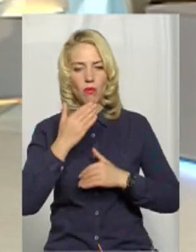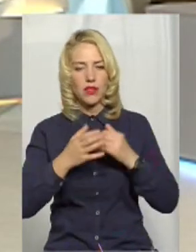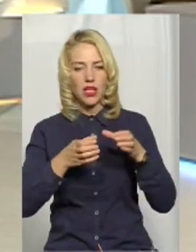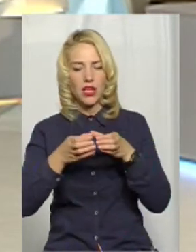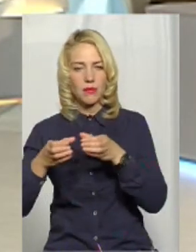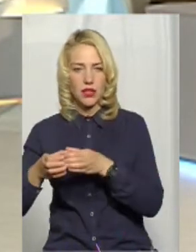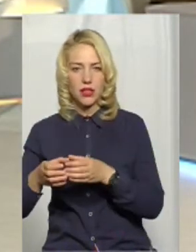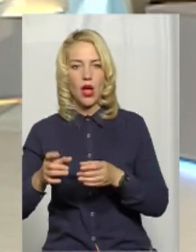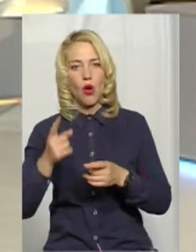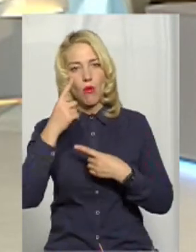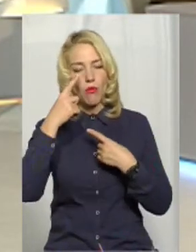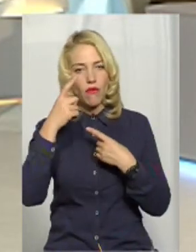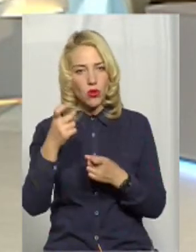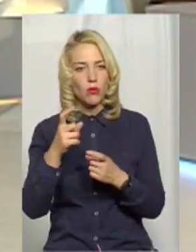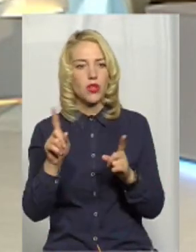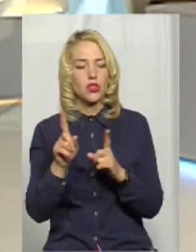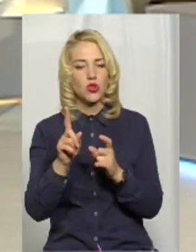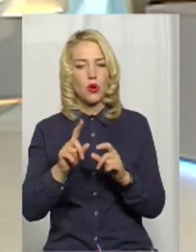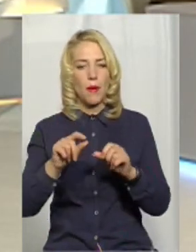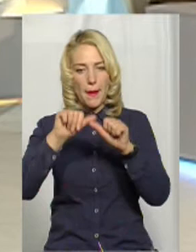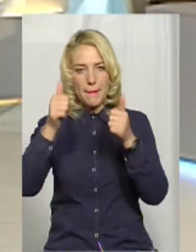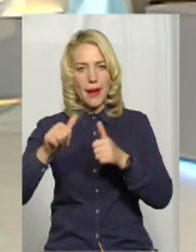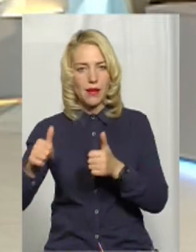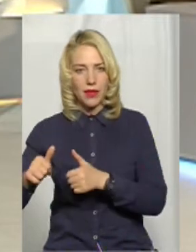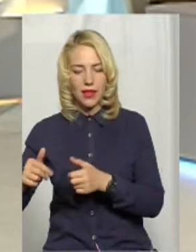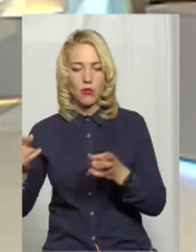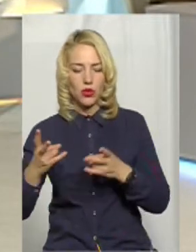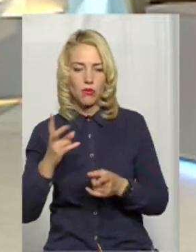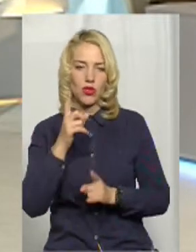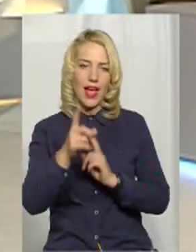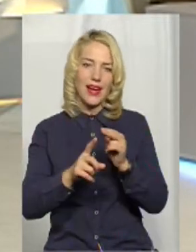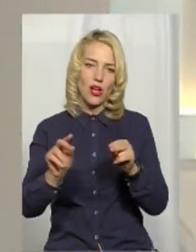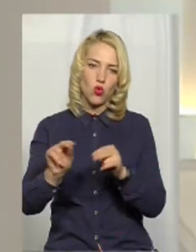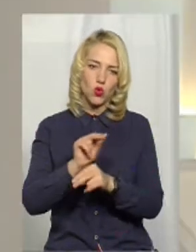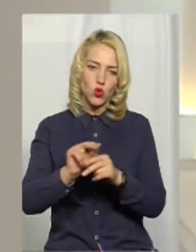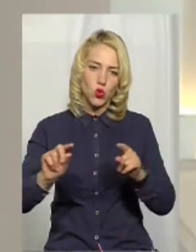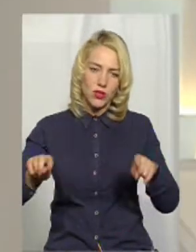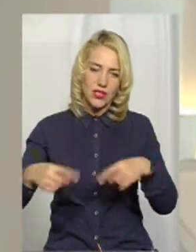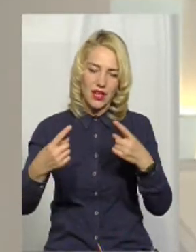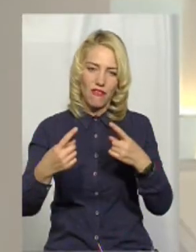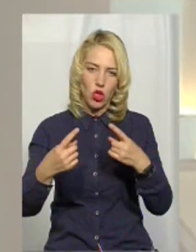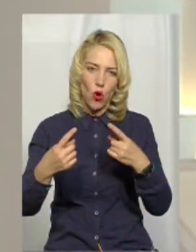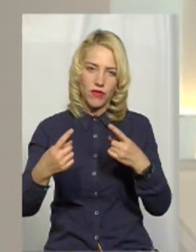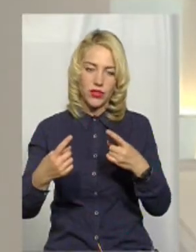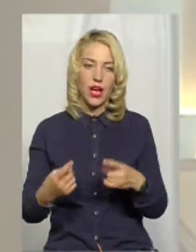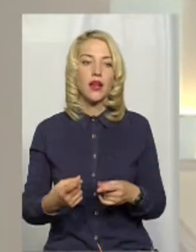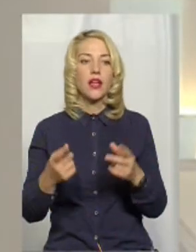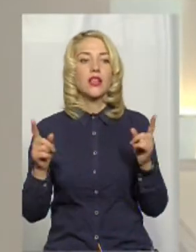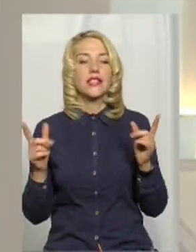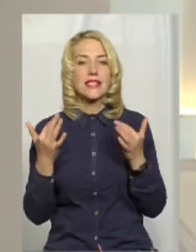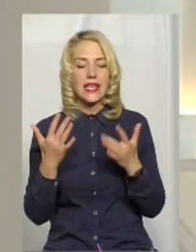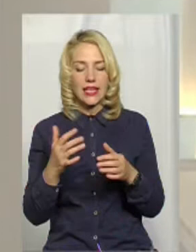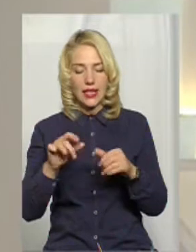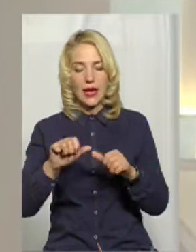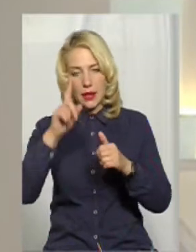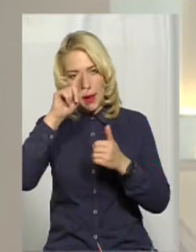повідомили, що пам'ятки потребують реконструкція або відновлення. Скільки пам'яток